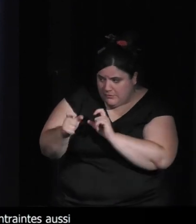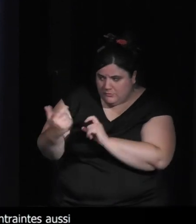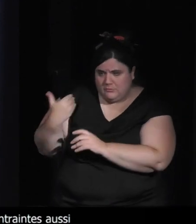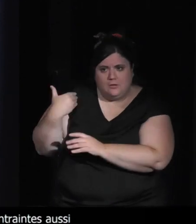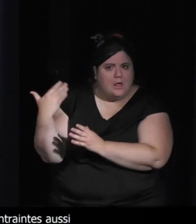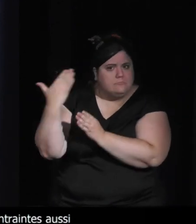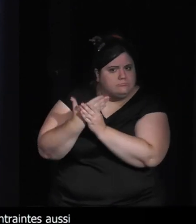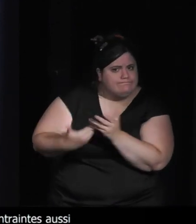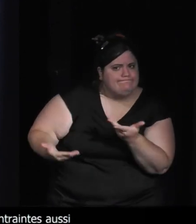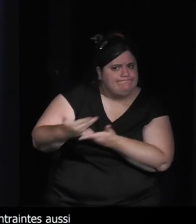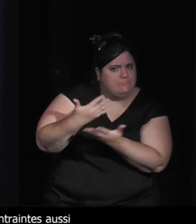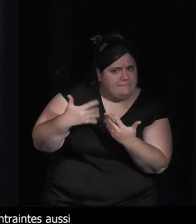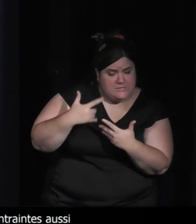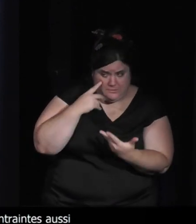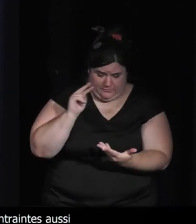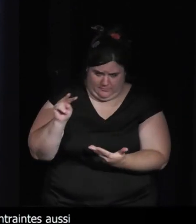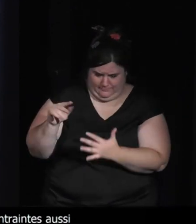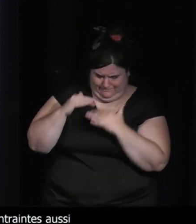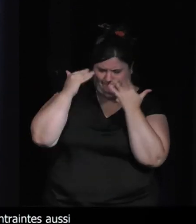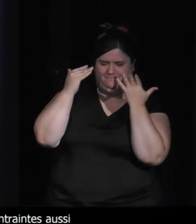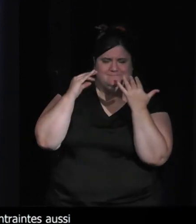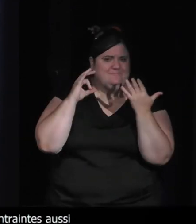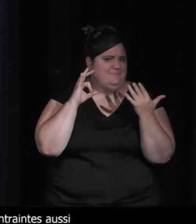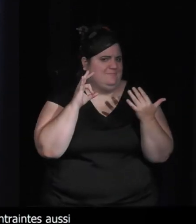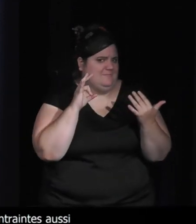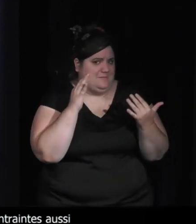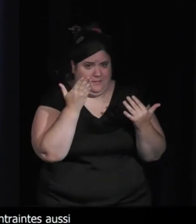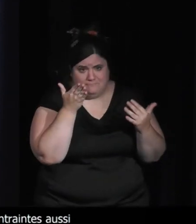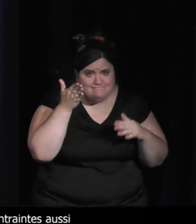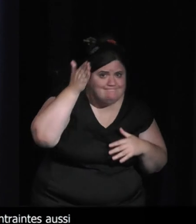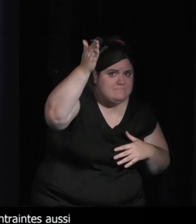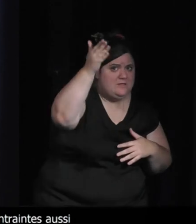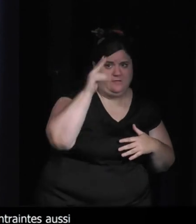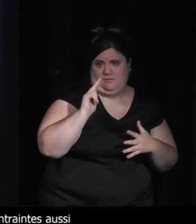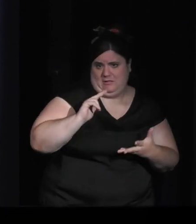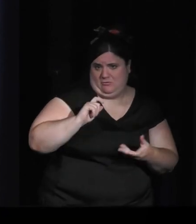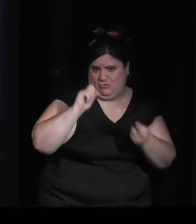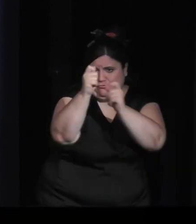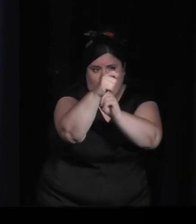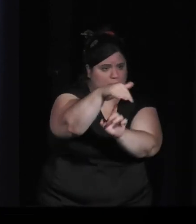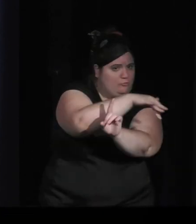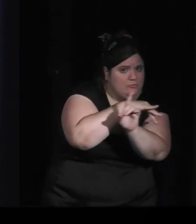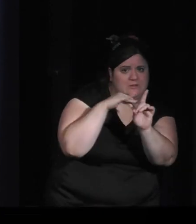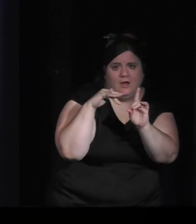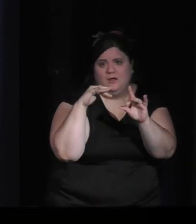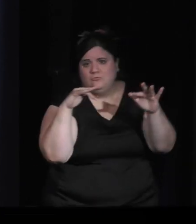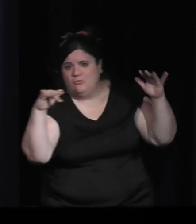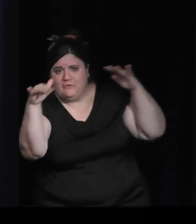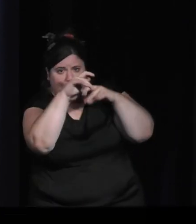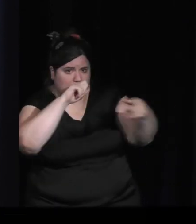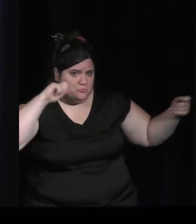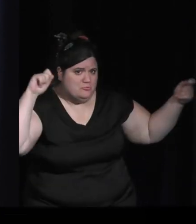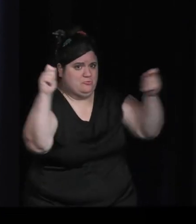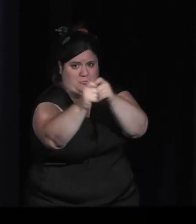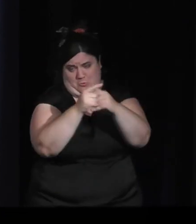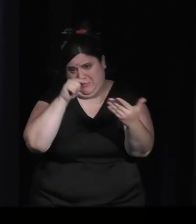inspirer l'envie des transitions sociales, environnementales à venir chez les publics et notamment, plutôt que de faire peur de ce qui va